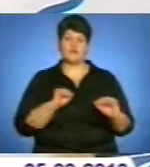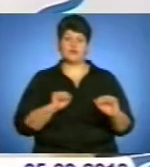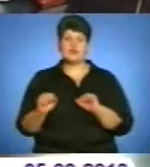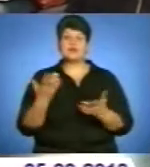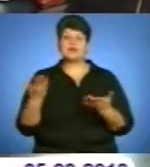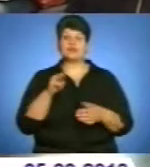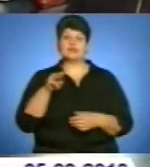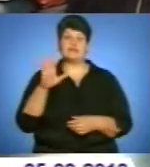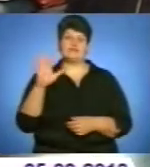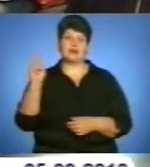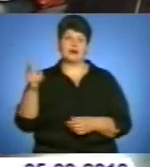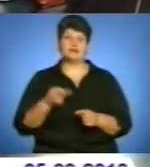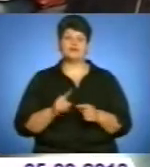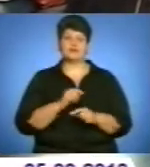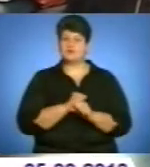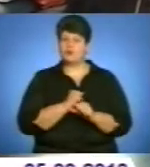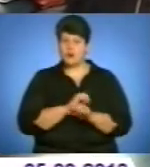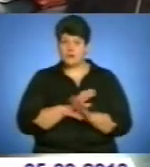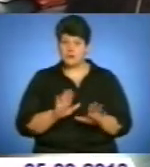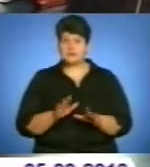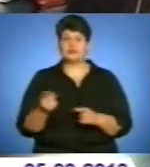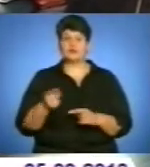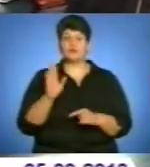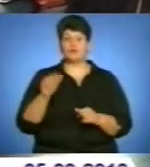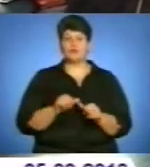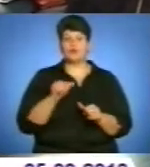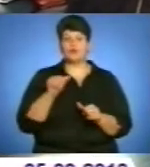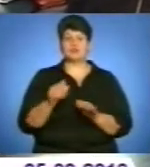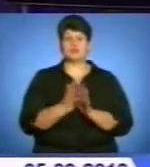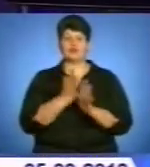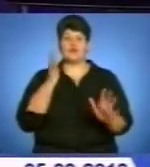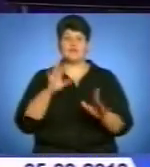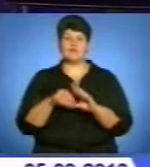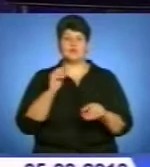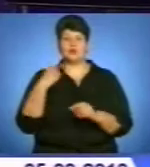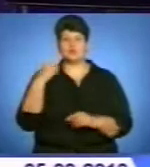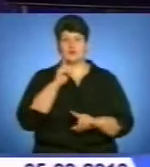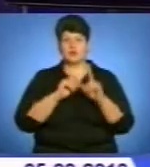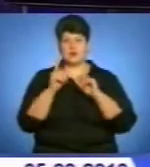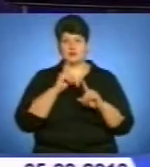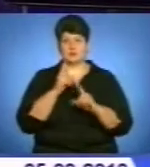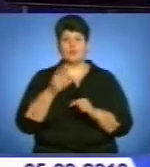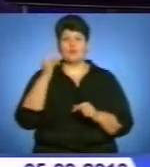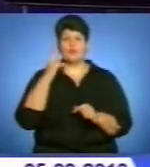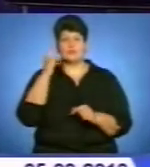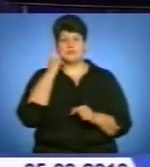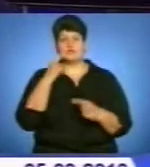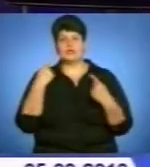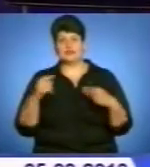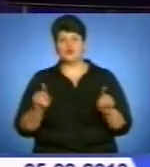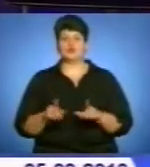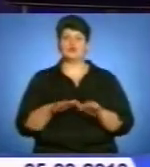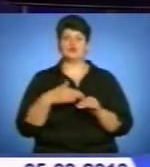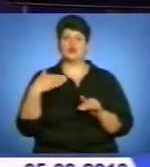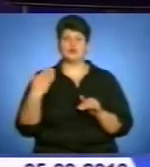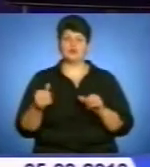ТВК цього не зробить, на Тернопільщині відбудуться позачергові вибори до обласної ради. Позицію іншої сторони представників влади